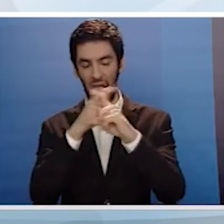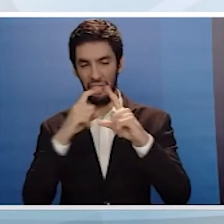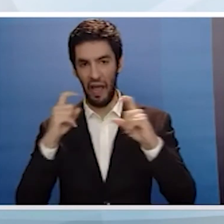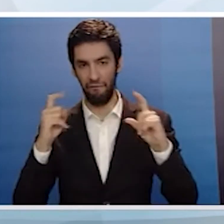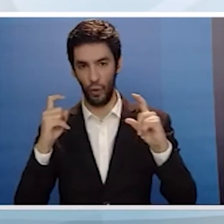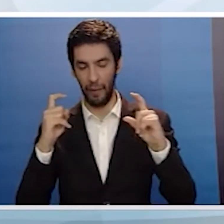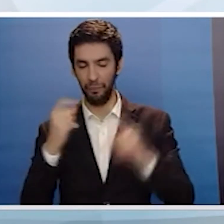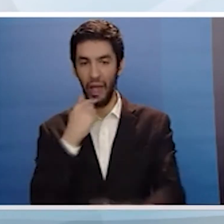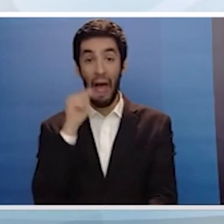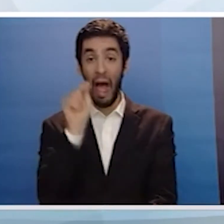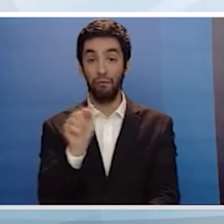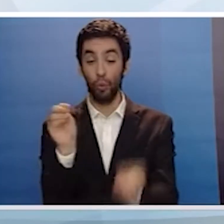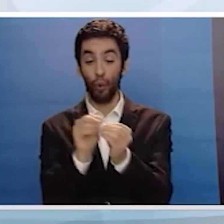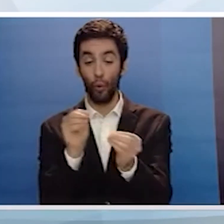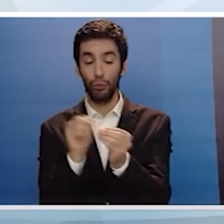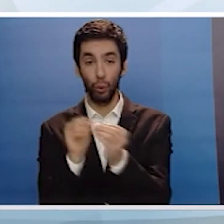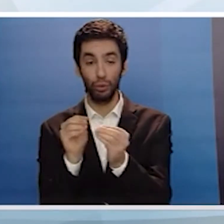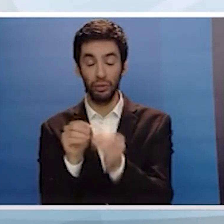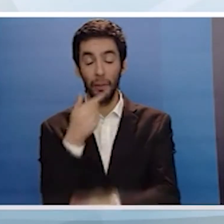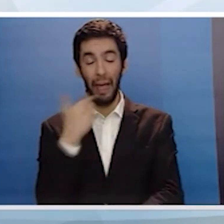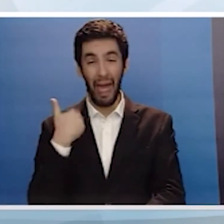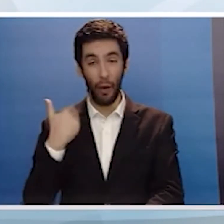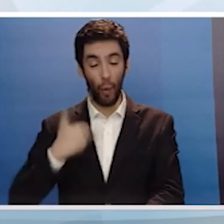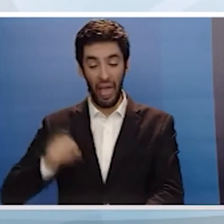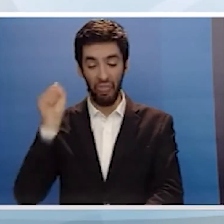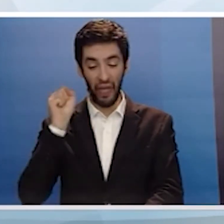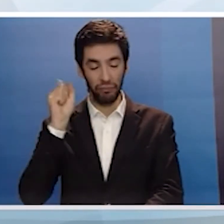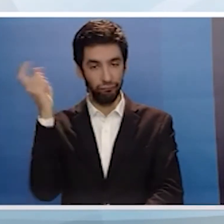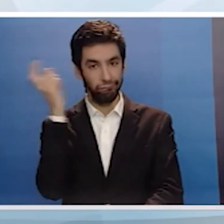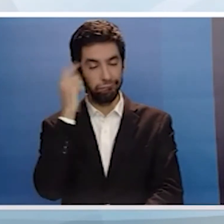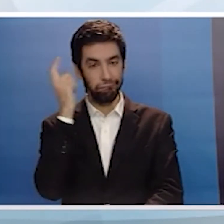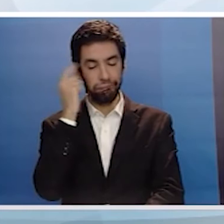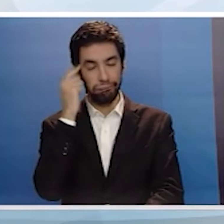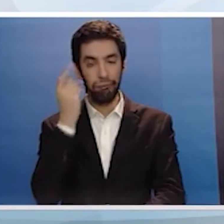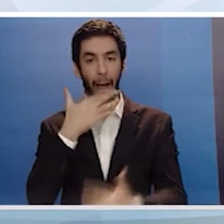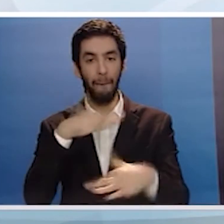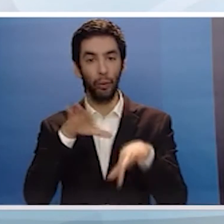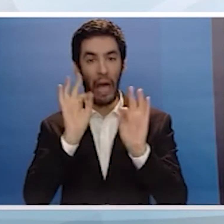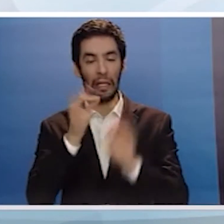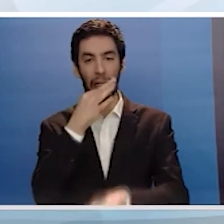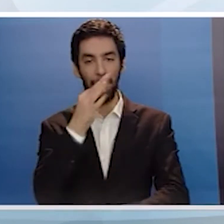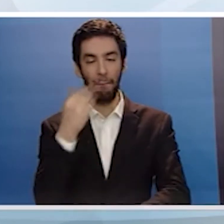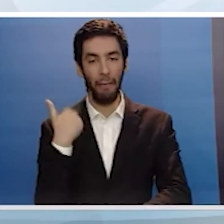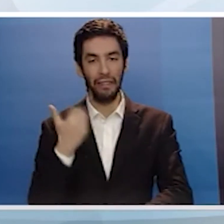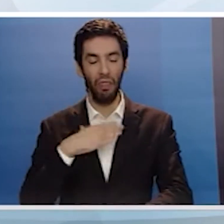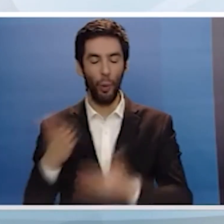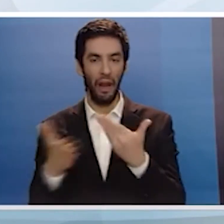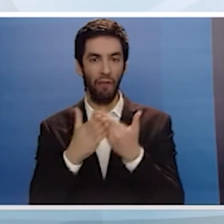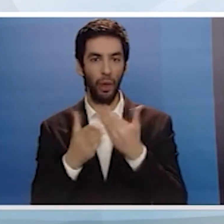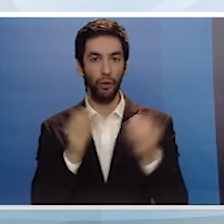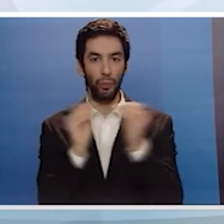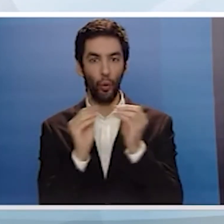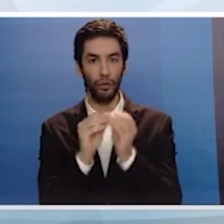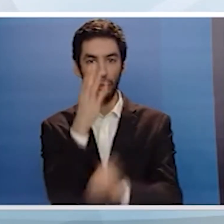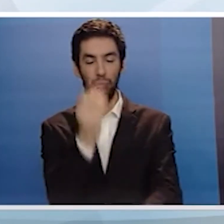Αυτούς τους πολίτες, η ΕΔΕΚ, το Σοσιαλιστικό Κόμμα της Πατρίδας μας από την ίδρυση του έταξε ως βασικό στόχο να